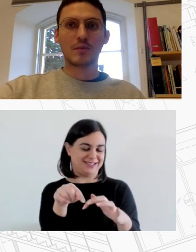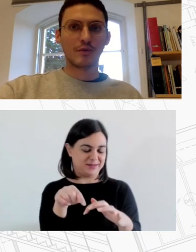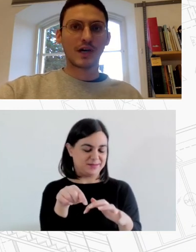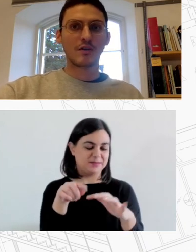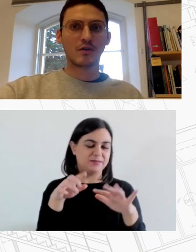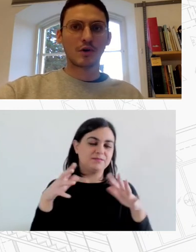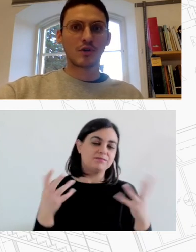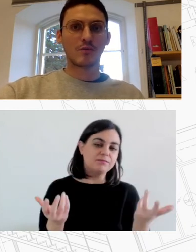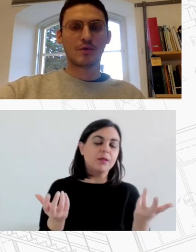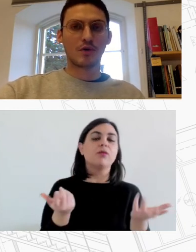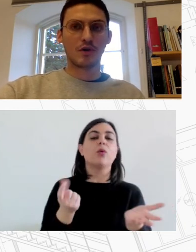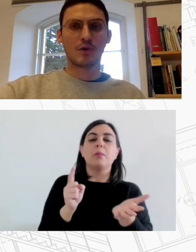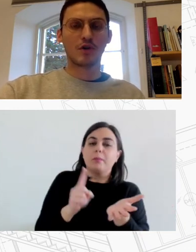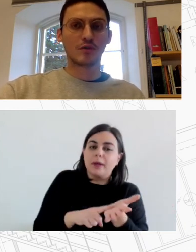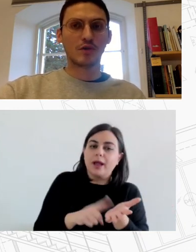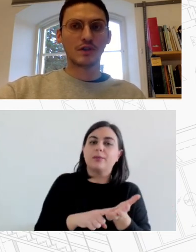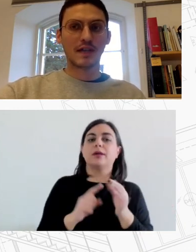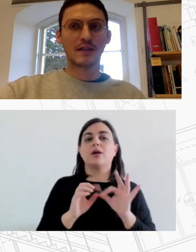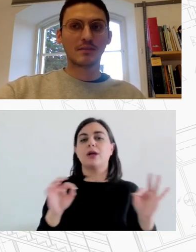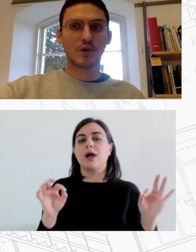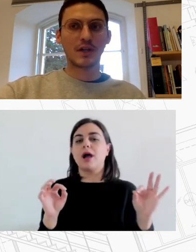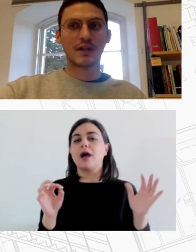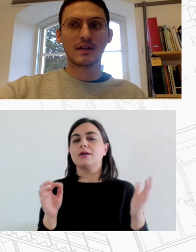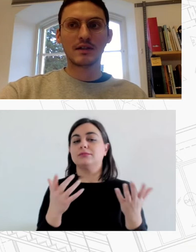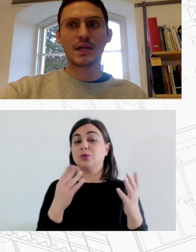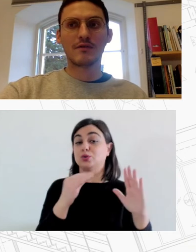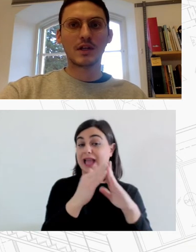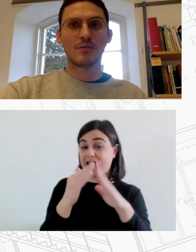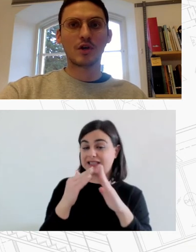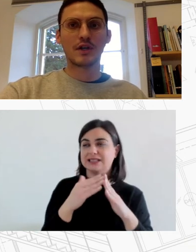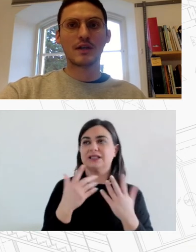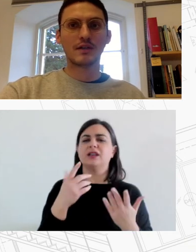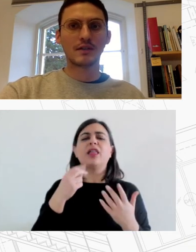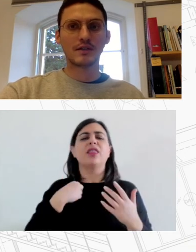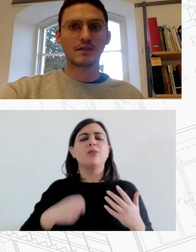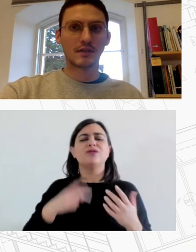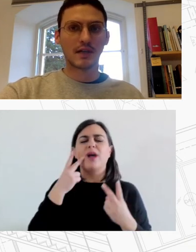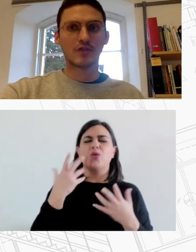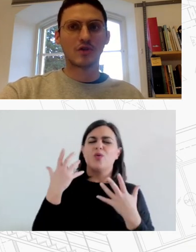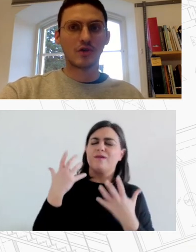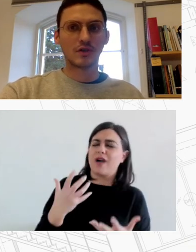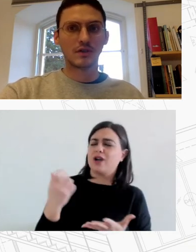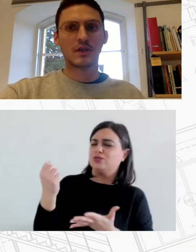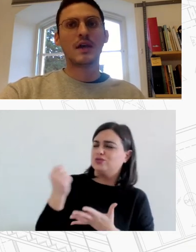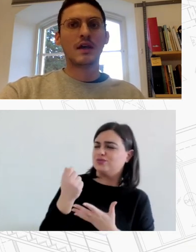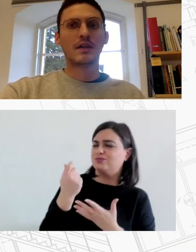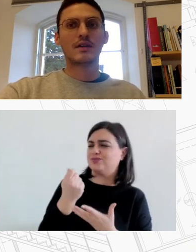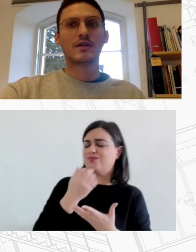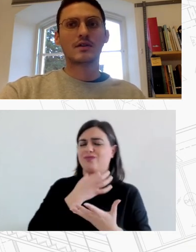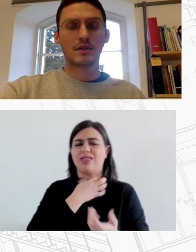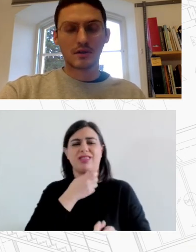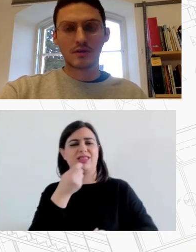πολιτική που επιβαρύνει τον προϋπολογισμό η στέγαση μπορεί να ενταχθεί σε μια ευρύτερη πολιτική ενίσχυσης και αναζωογόνησης